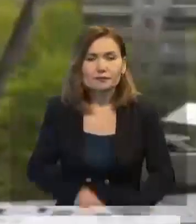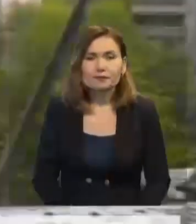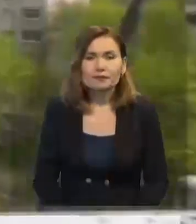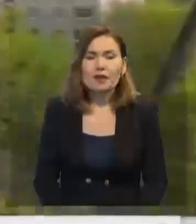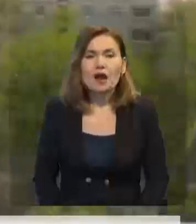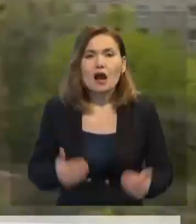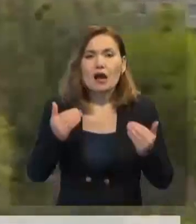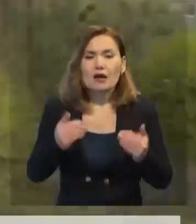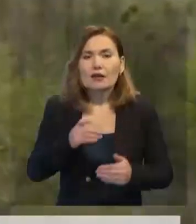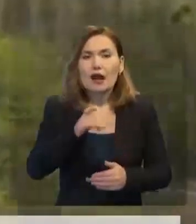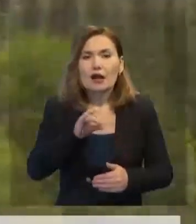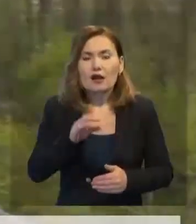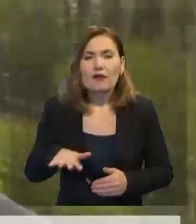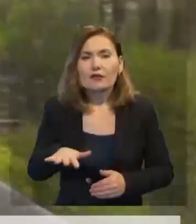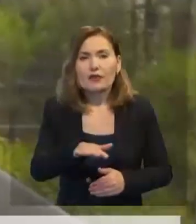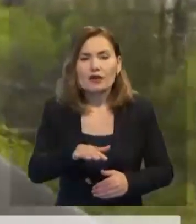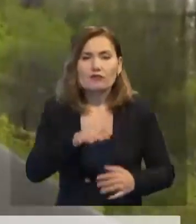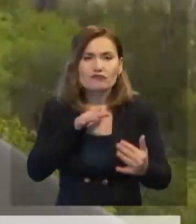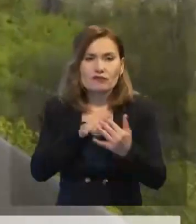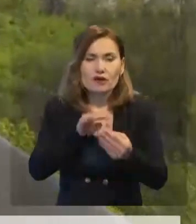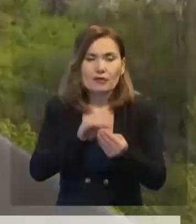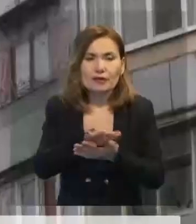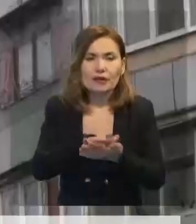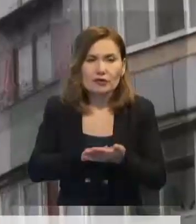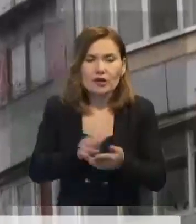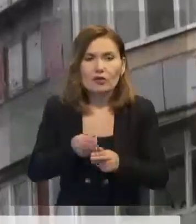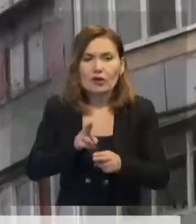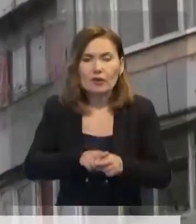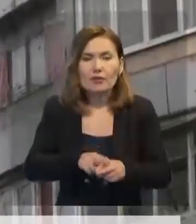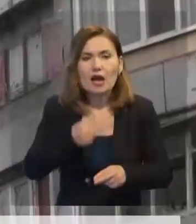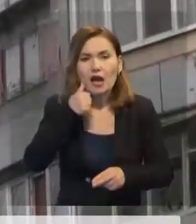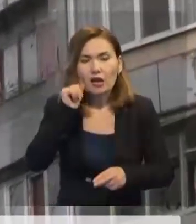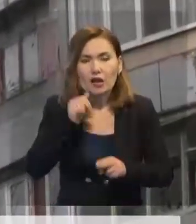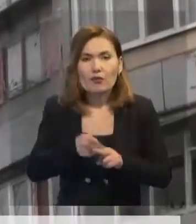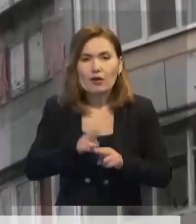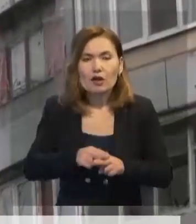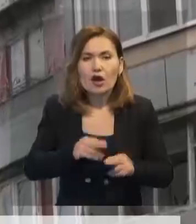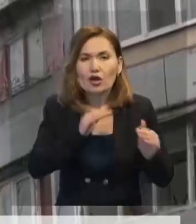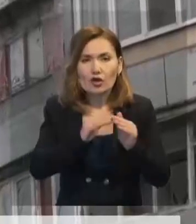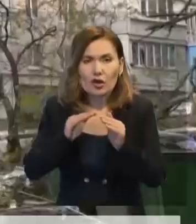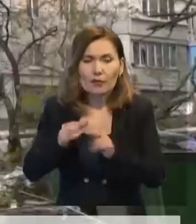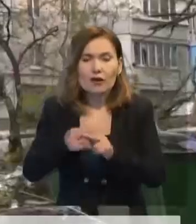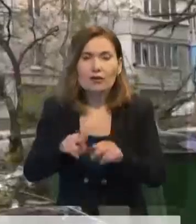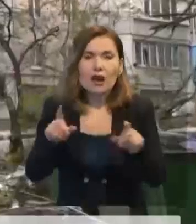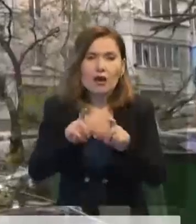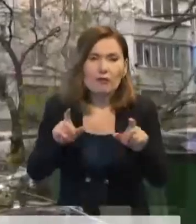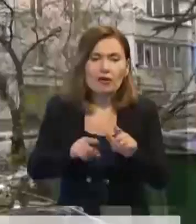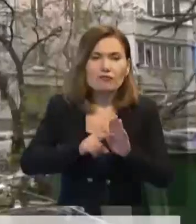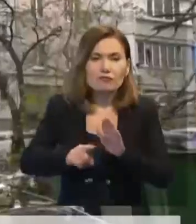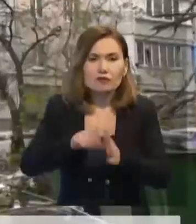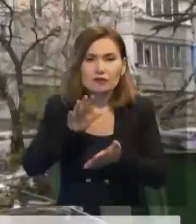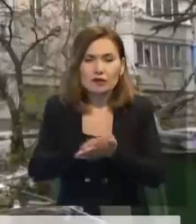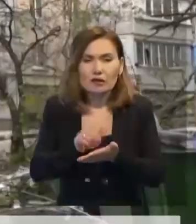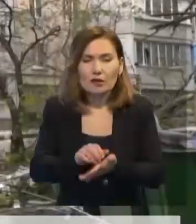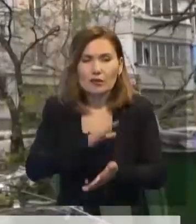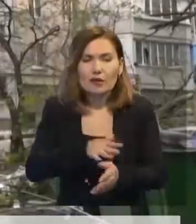Қазір Харьков қаласында атыс шабыс өтеп барады. Рейтрагенттігінің қабарлауынша кешемінді көп қабатты үйлермен супермаркет зымыранмен атқыланған.